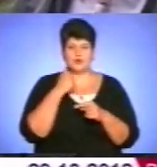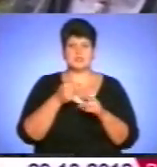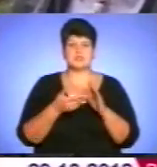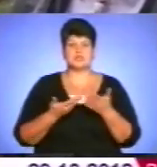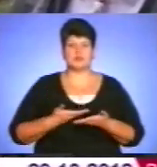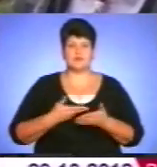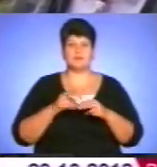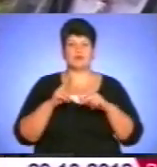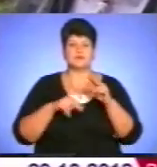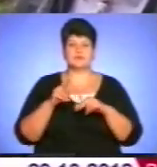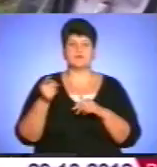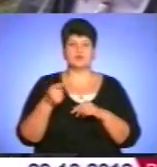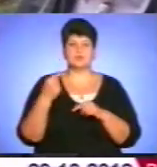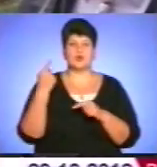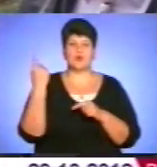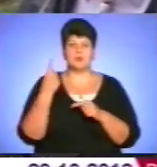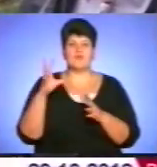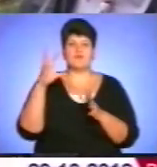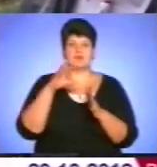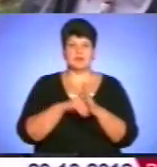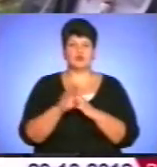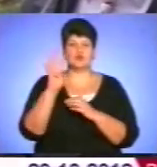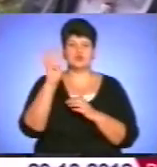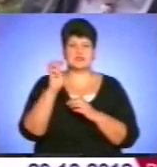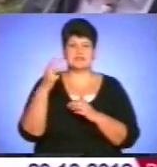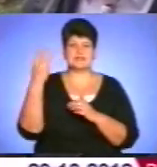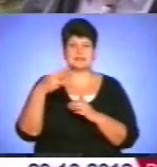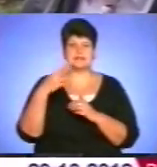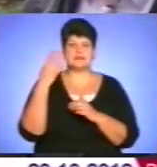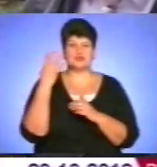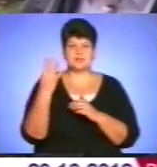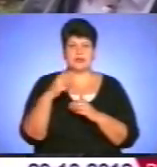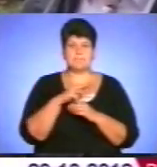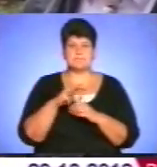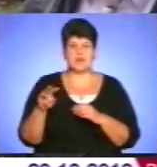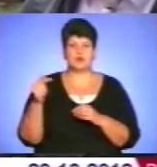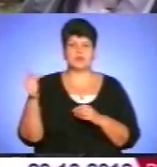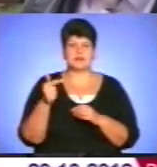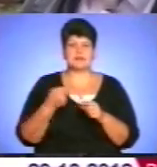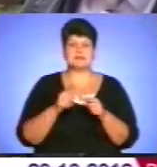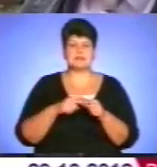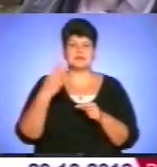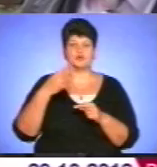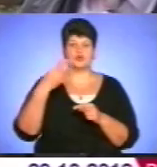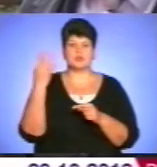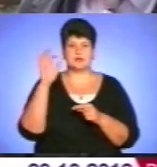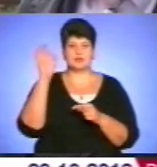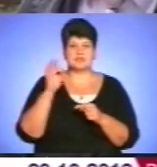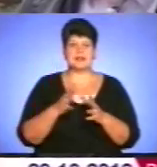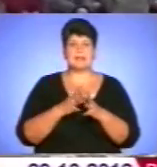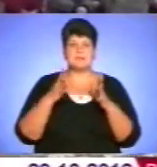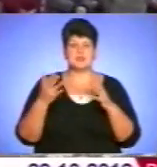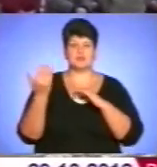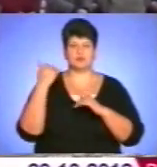будівництво в Тернопільській області вкладено 434 мільйони гривень. на 44% більше, ніж минулого